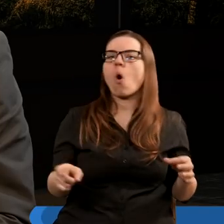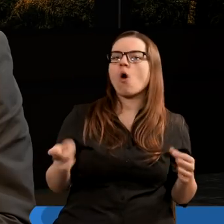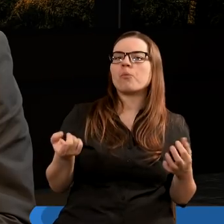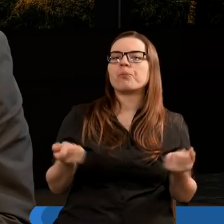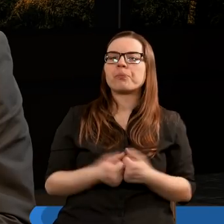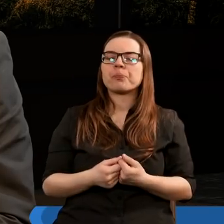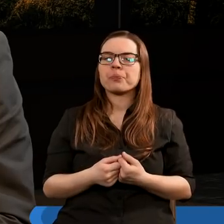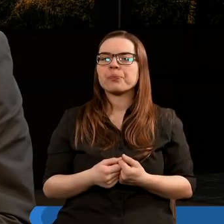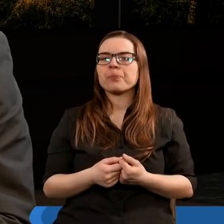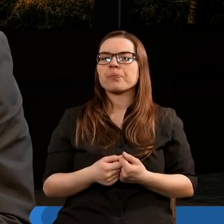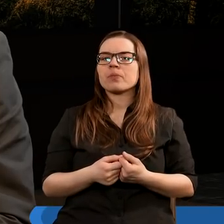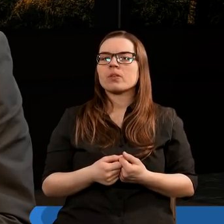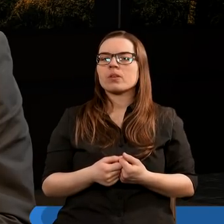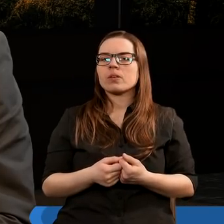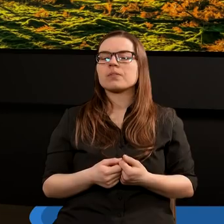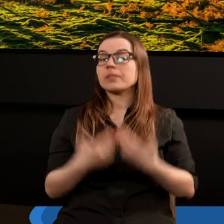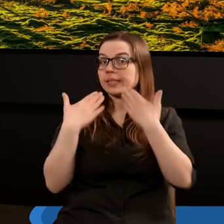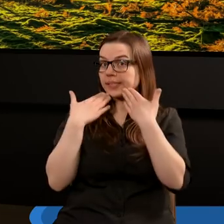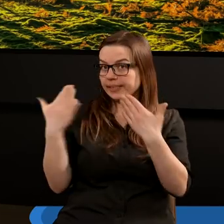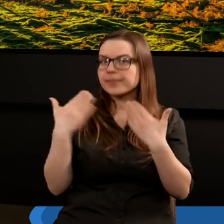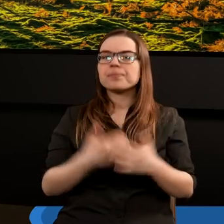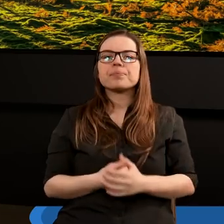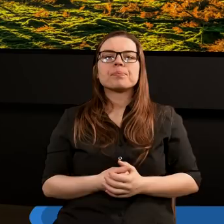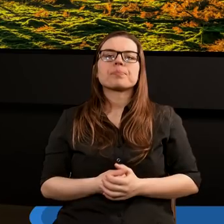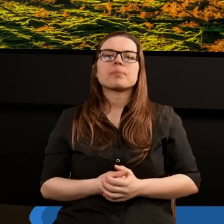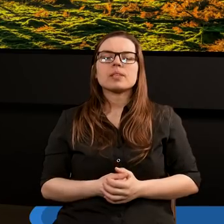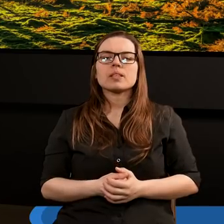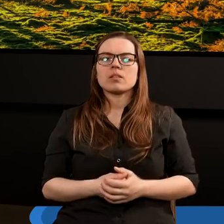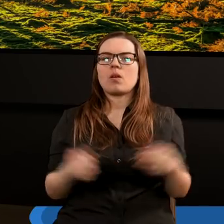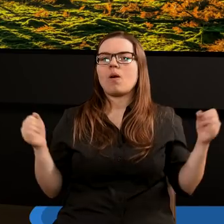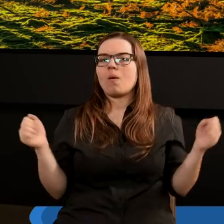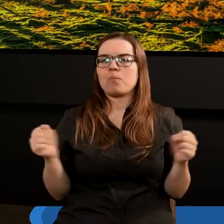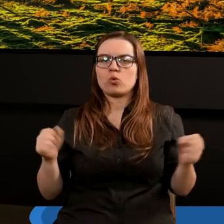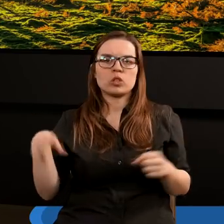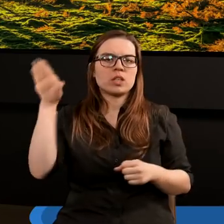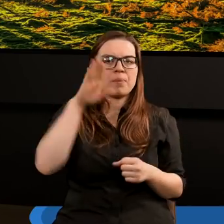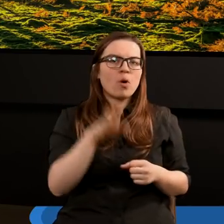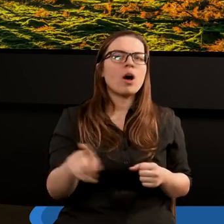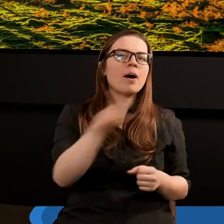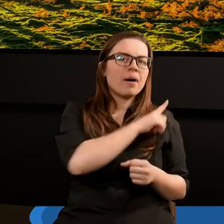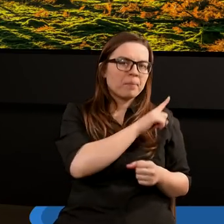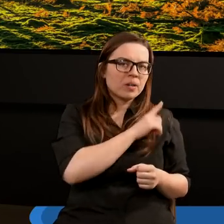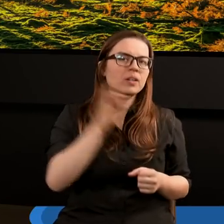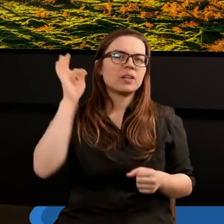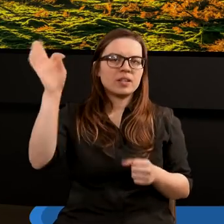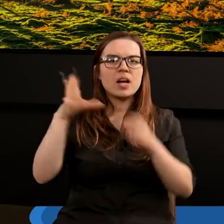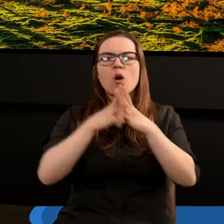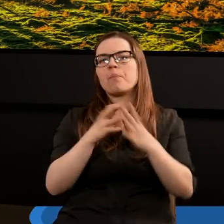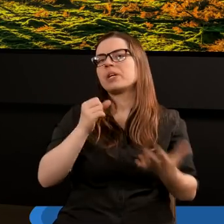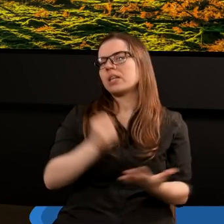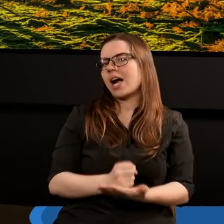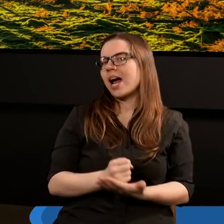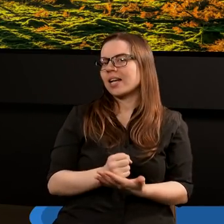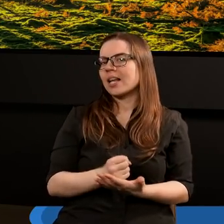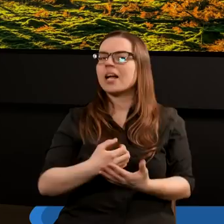czy złą. Bardzo dziękuję. Bój się Boga i przestrzegaj Jego przykazań.